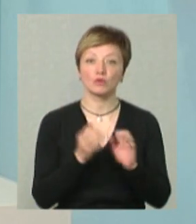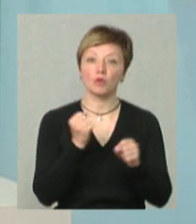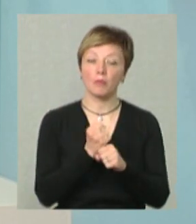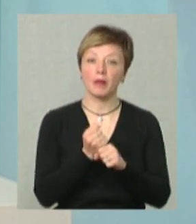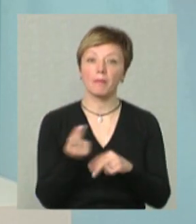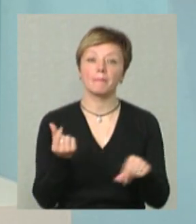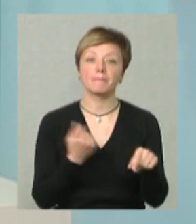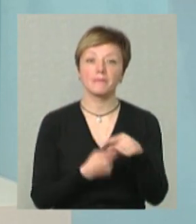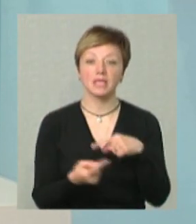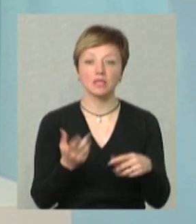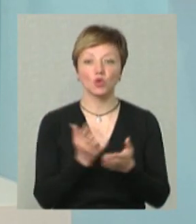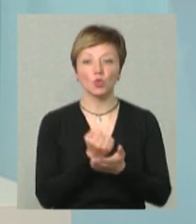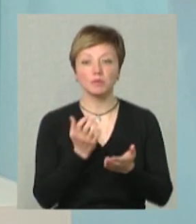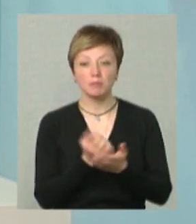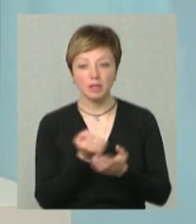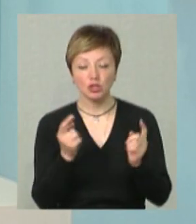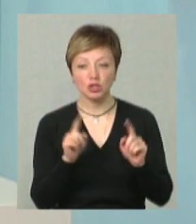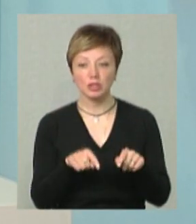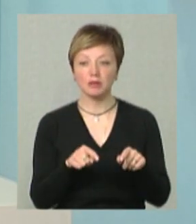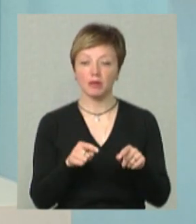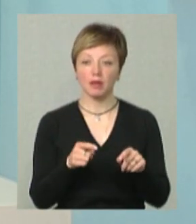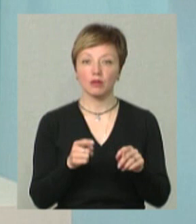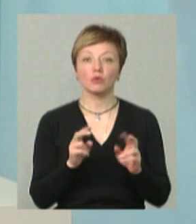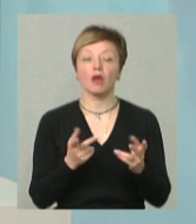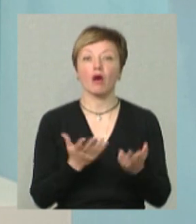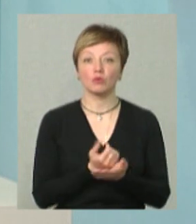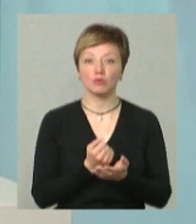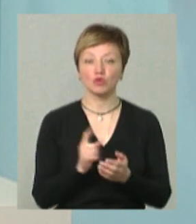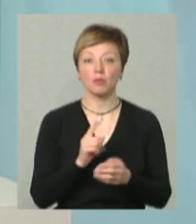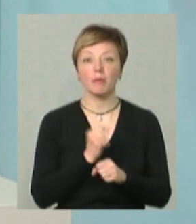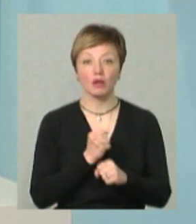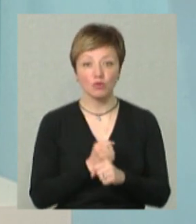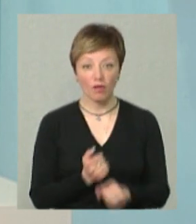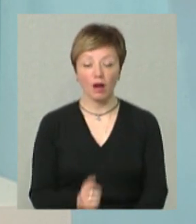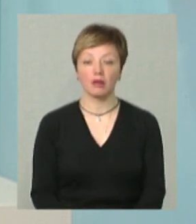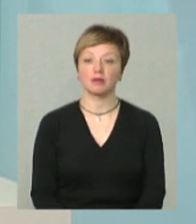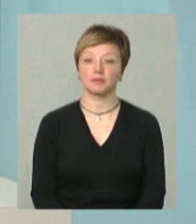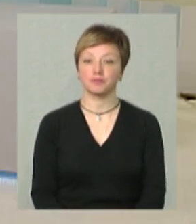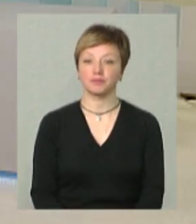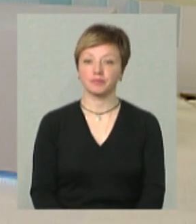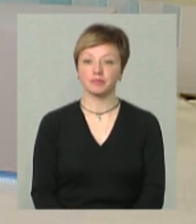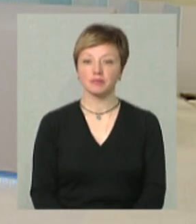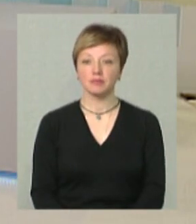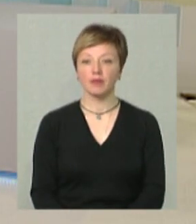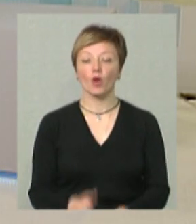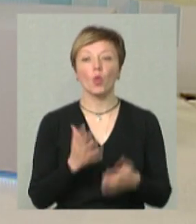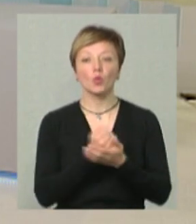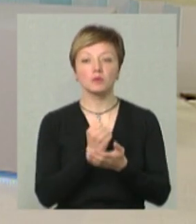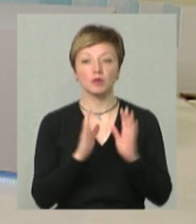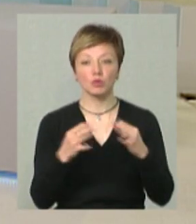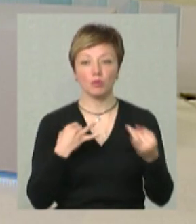б бізнес успішним, а тим більше, ну як успішним? Хоча б, щоб працювати, про успіх будемо говорити далі.